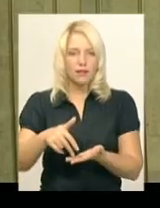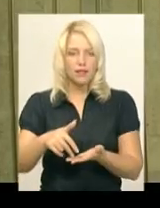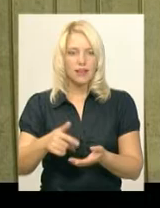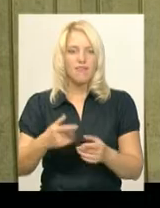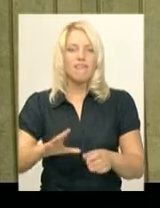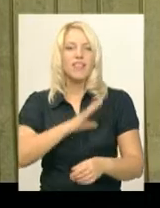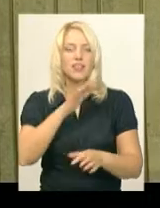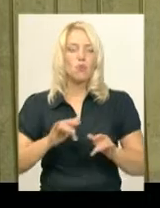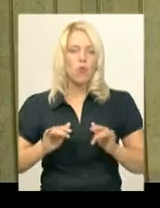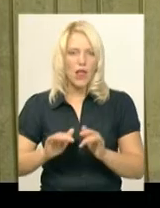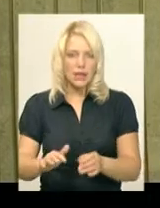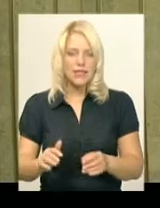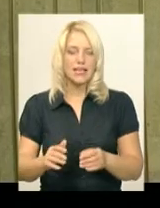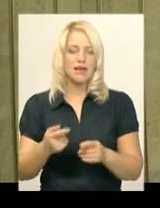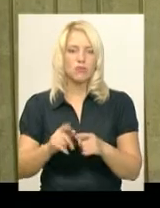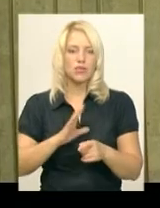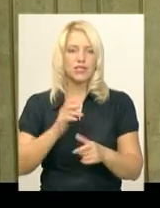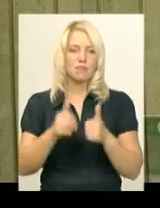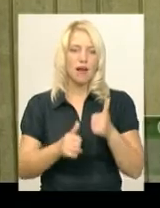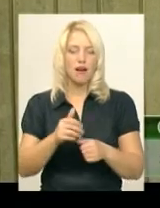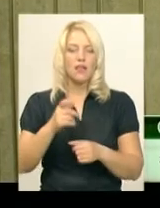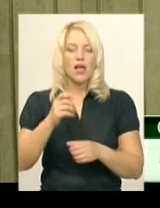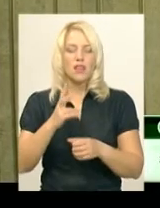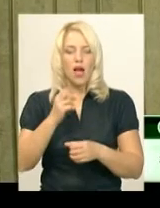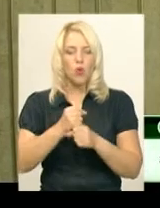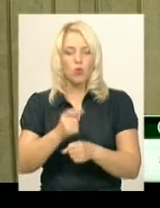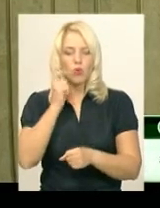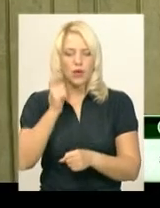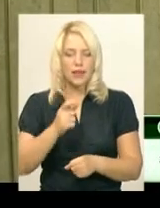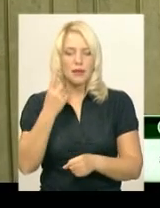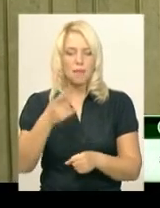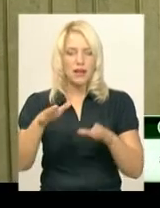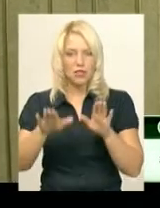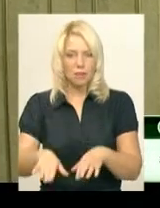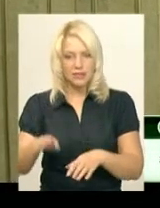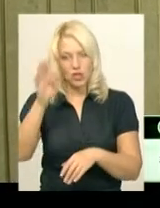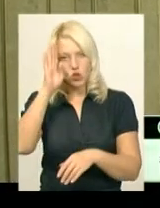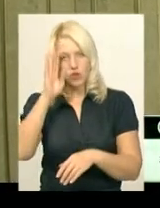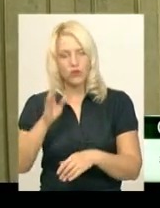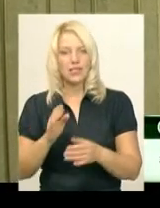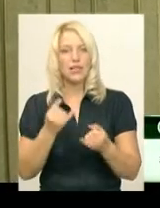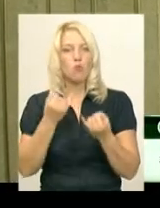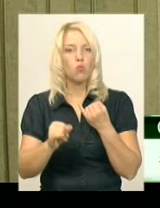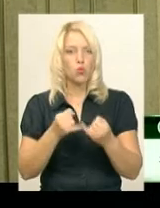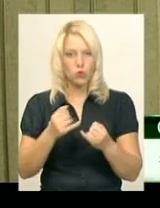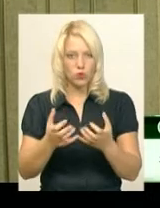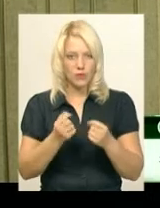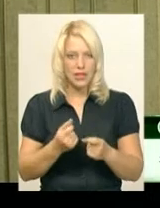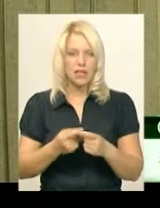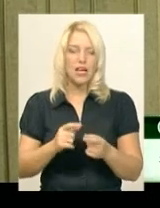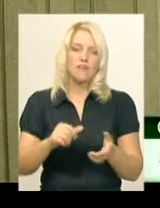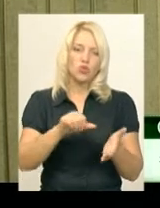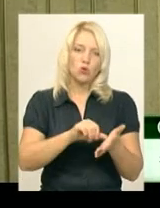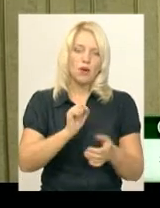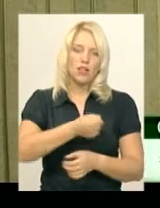Відбулася серія змагань. На Кубку України жінки взяли перше місце, чоловіки – команду бронзу. На командному чемпіонаті України виступали дорослі та